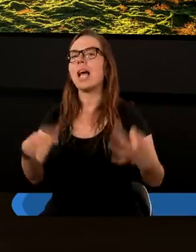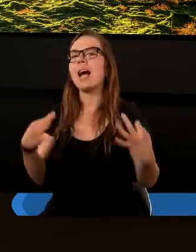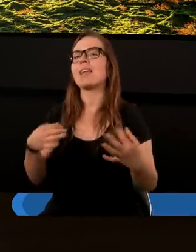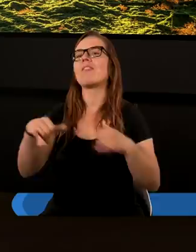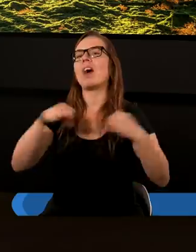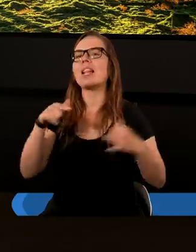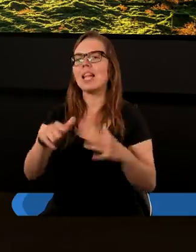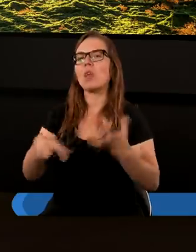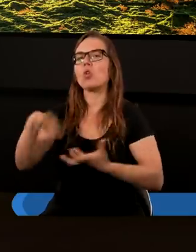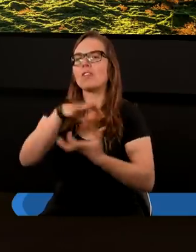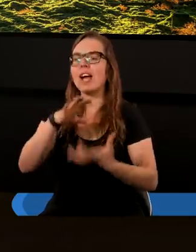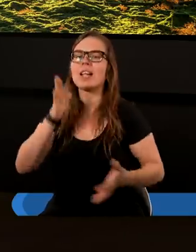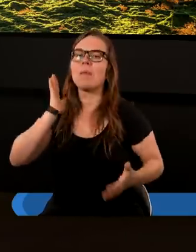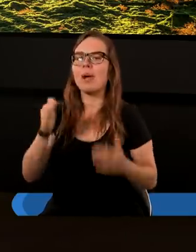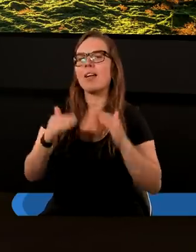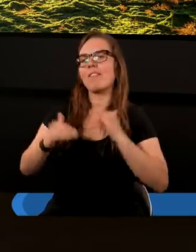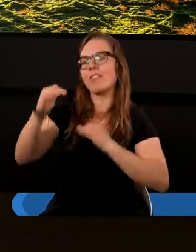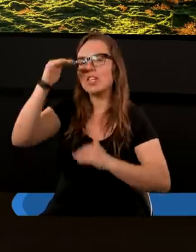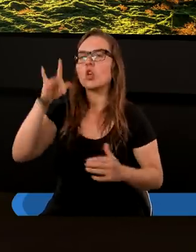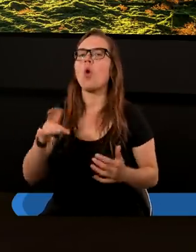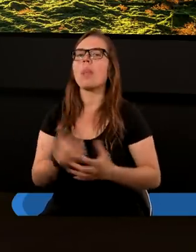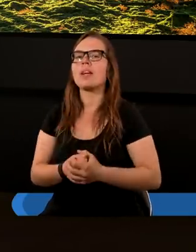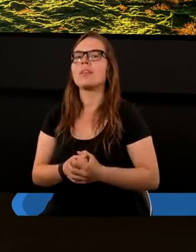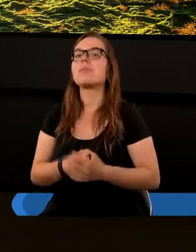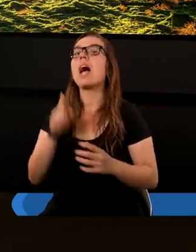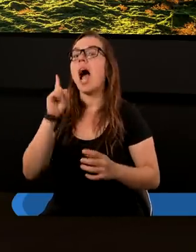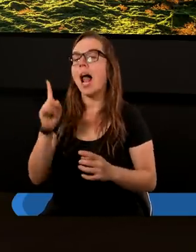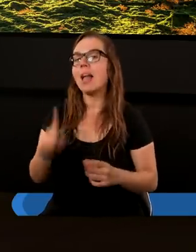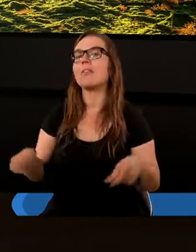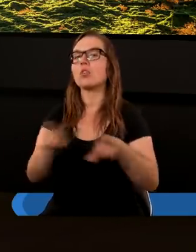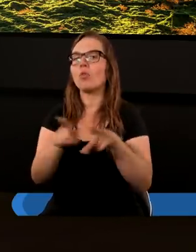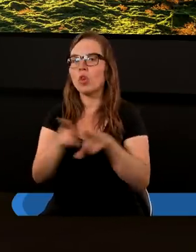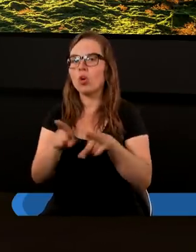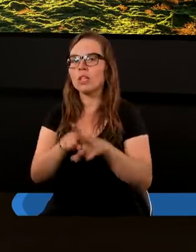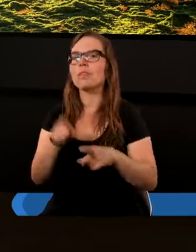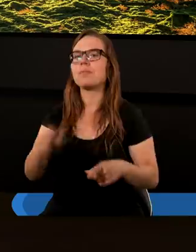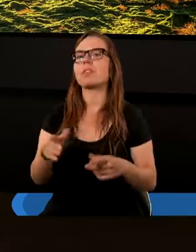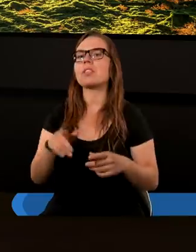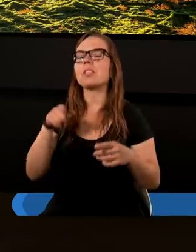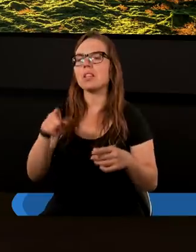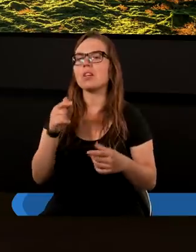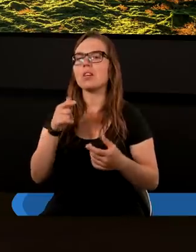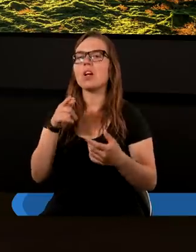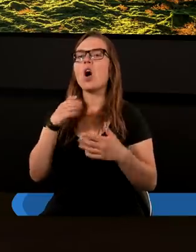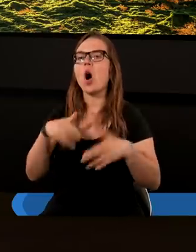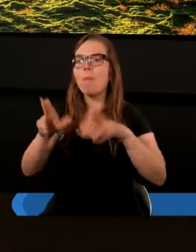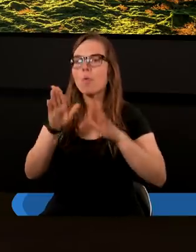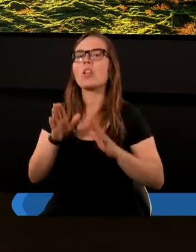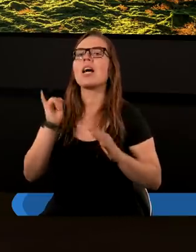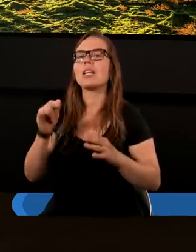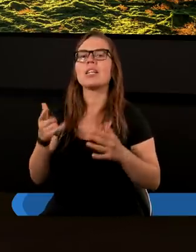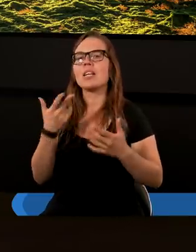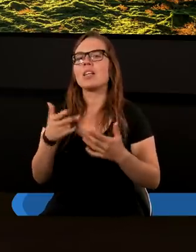władca tego świata będzie wyrzucony. Ale równocześnie w tych tekstach było poddane,